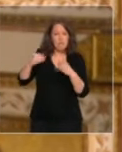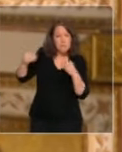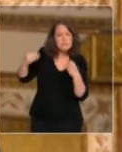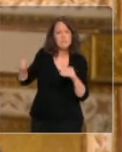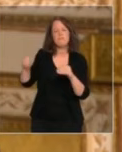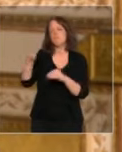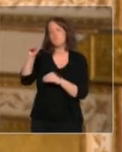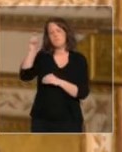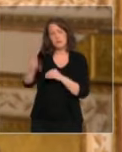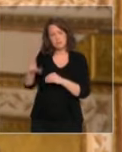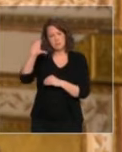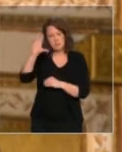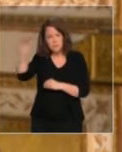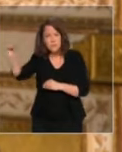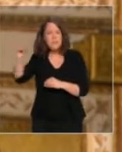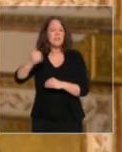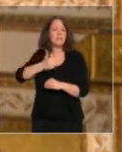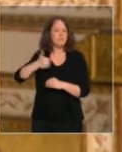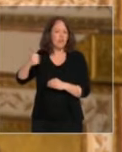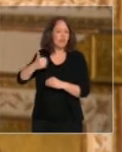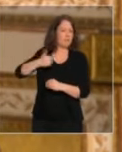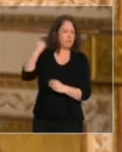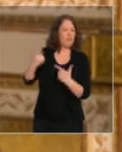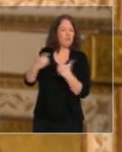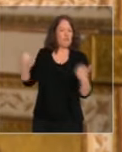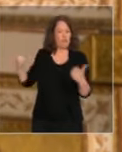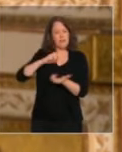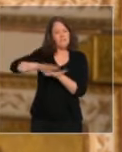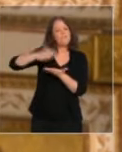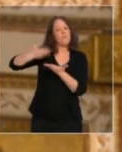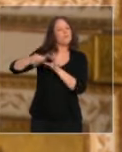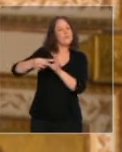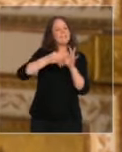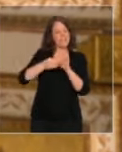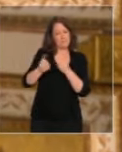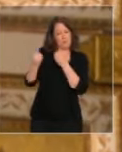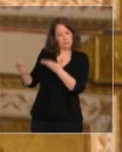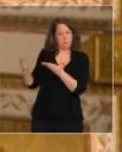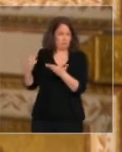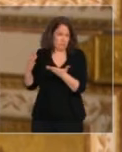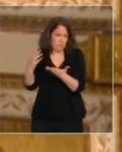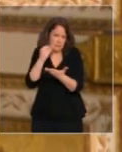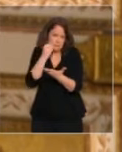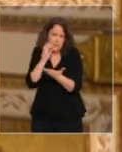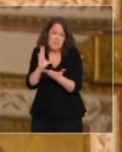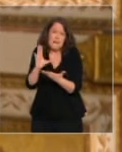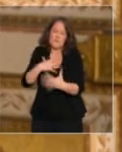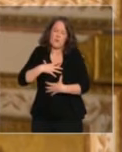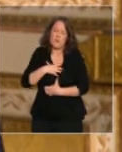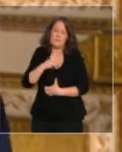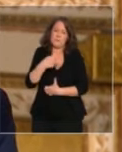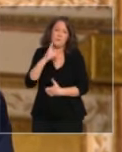le Fonds de solidarité apporte une première réponse. Mais je sais votre angoisse. Je l'ai entendu, je l'ai lu, les charges qui